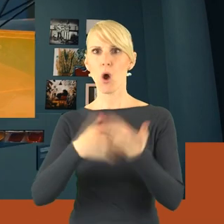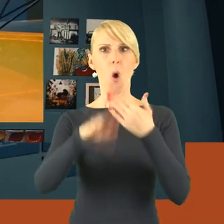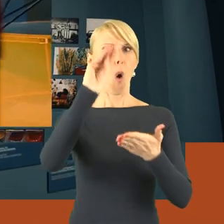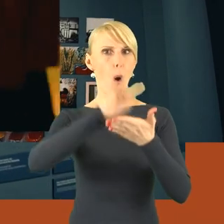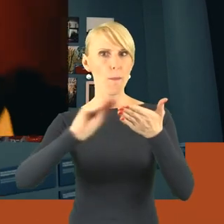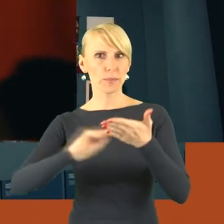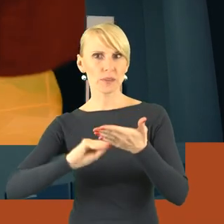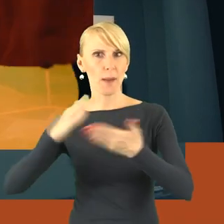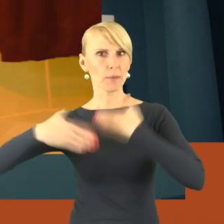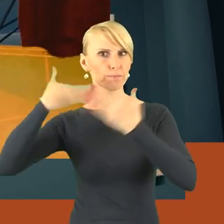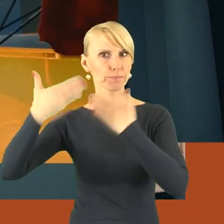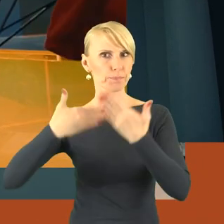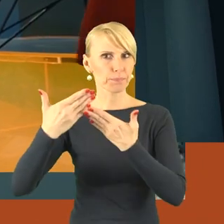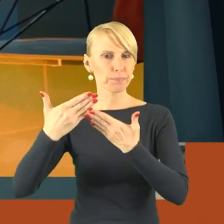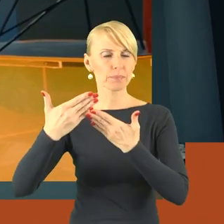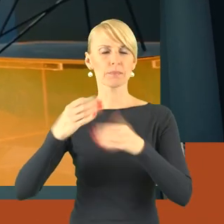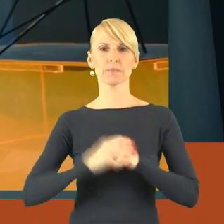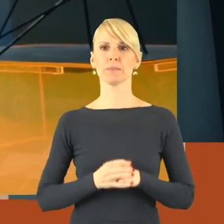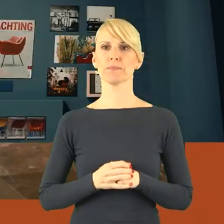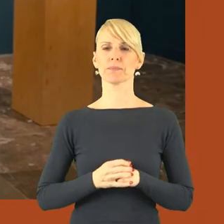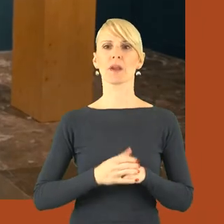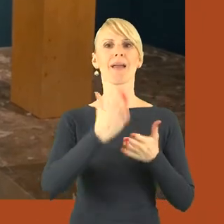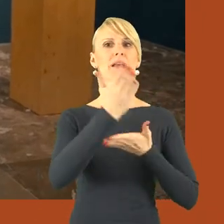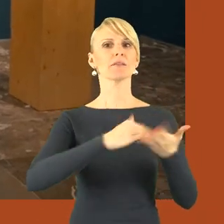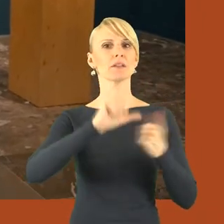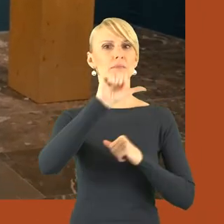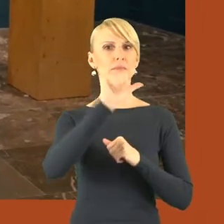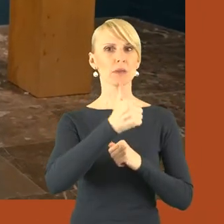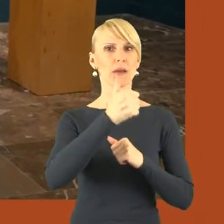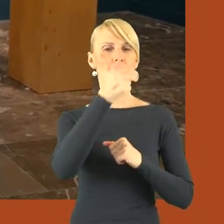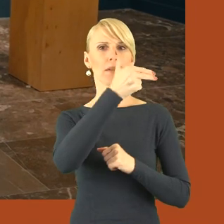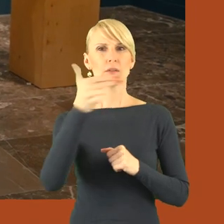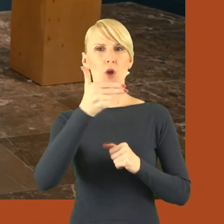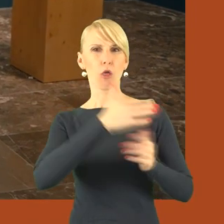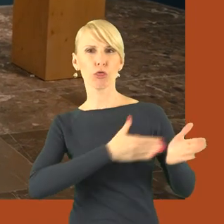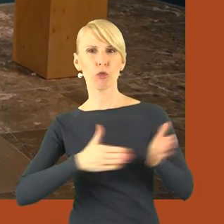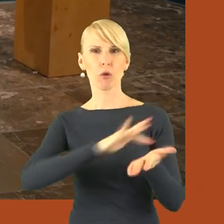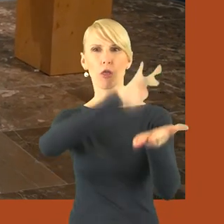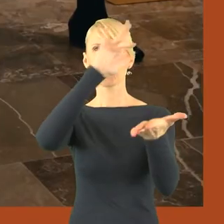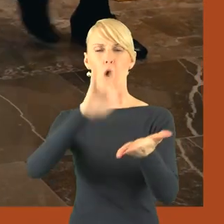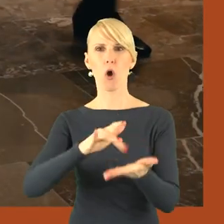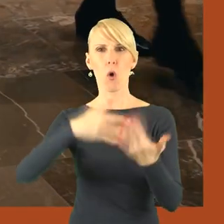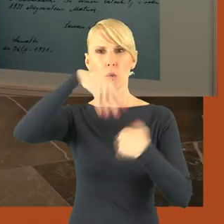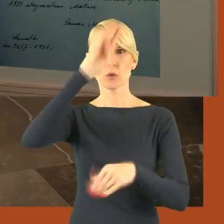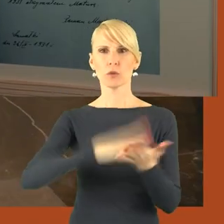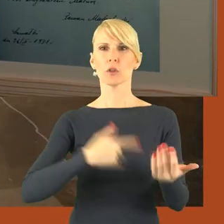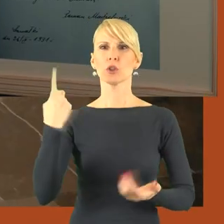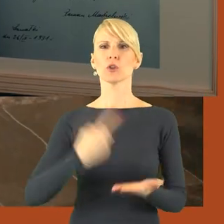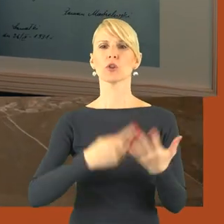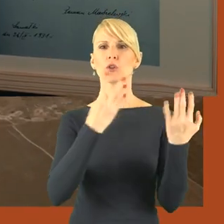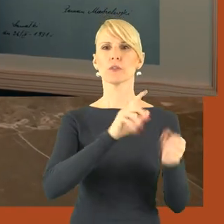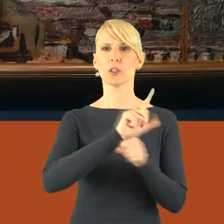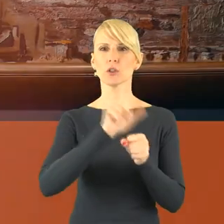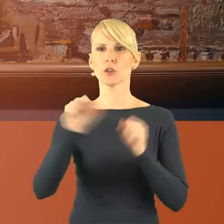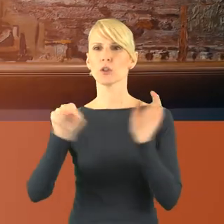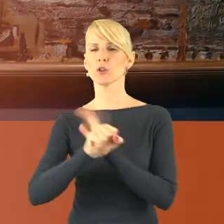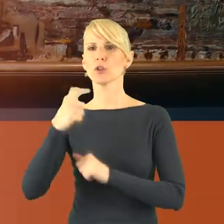i zapowiadającymi je obiektami. W części pierwszej, zatytułowanej W drodze do Łodzi 1912